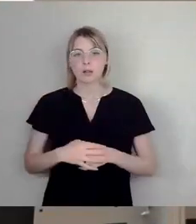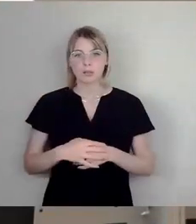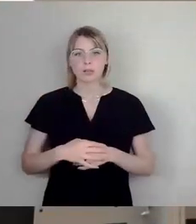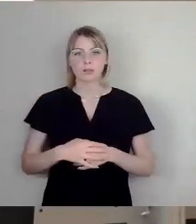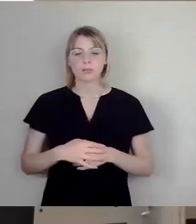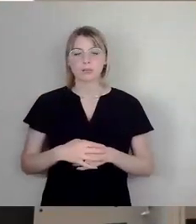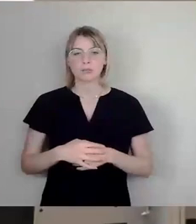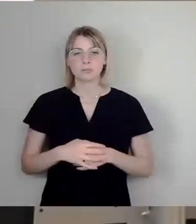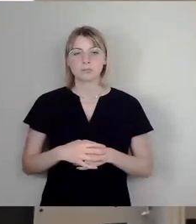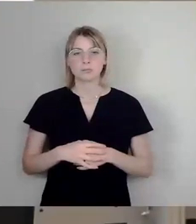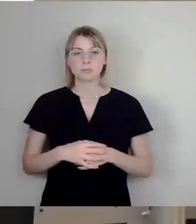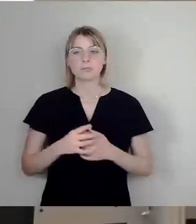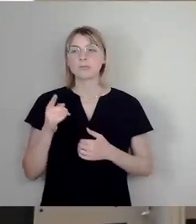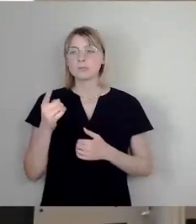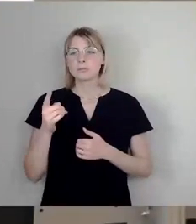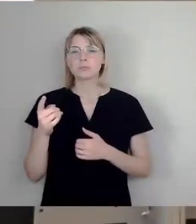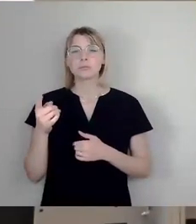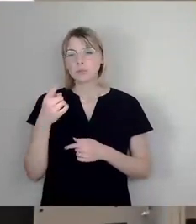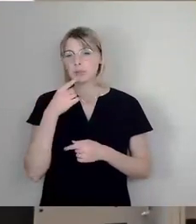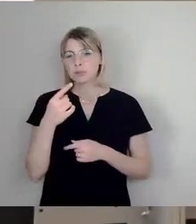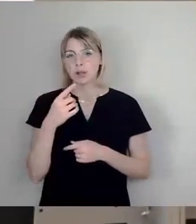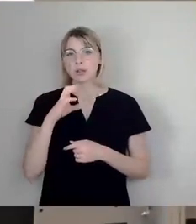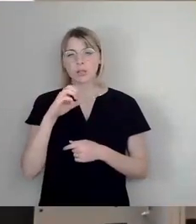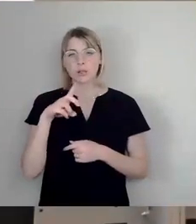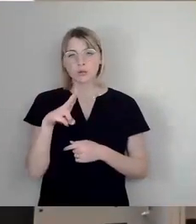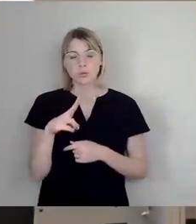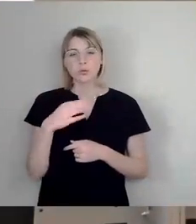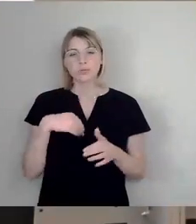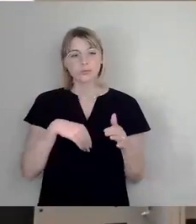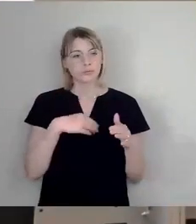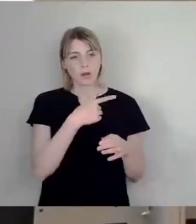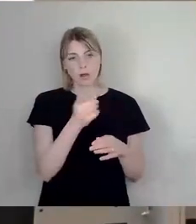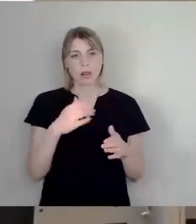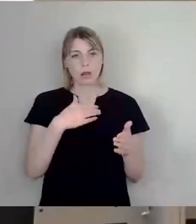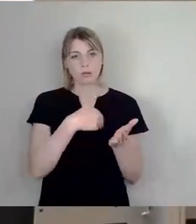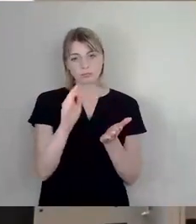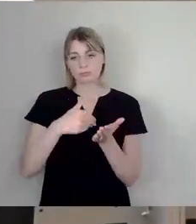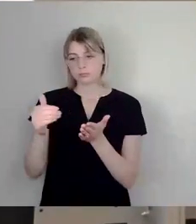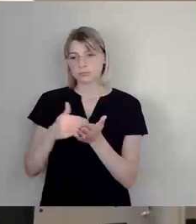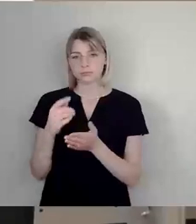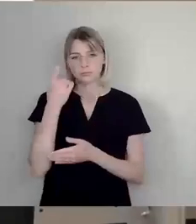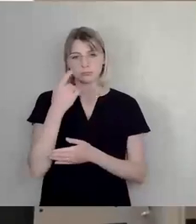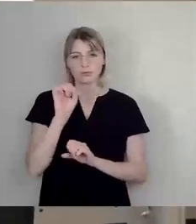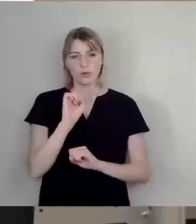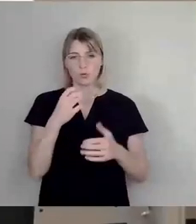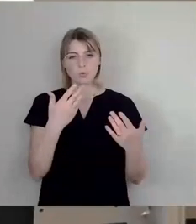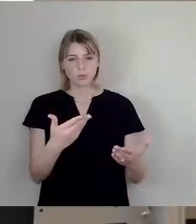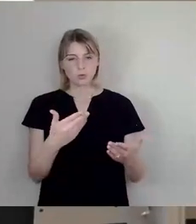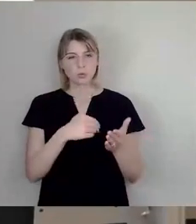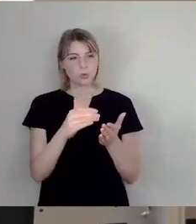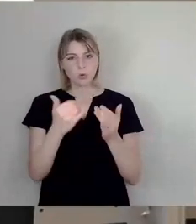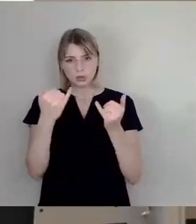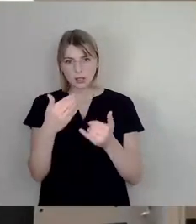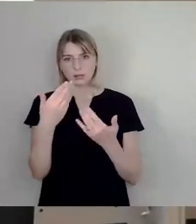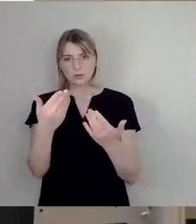ist mir kolportiert worden, von der CDU vehement abgelehnt. Warum eigentlich, wenn Sie jetzt mit solch einem Antrag kommen?